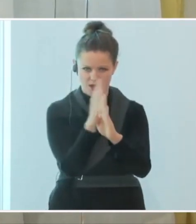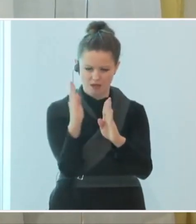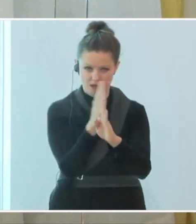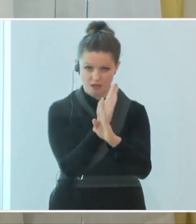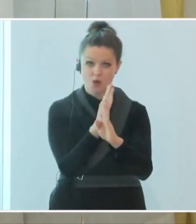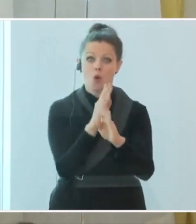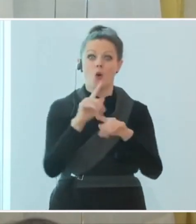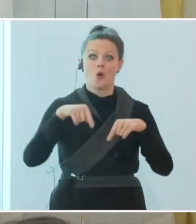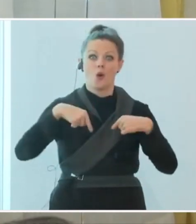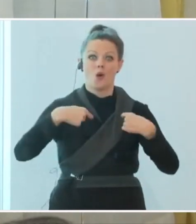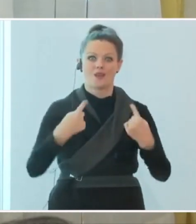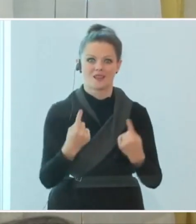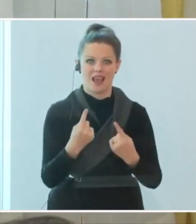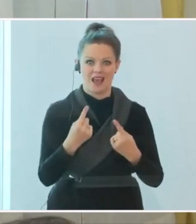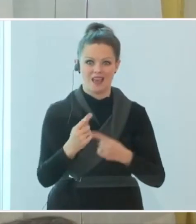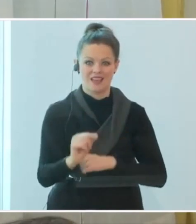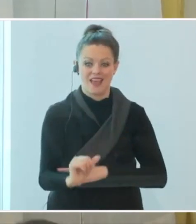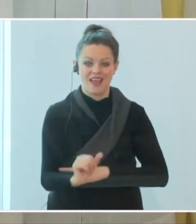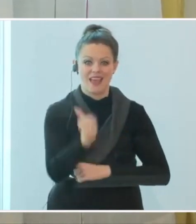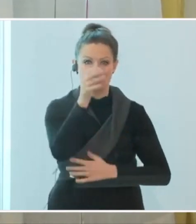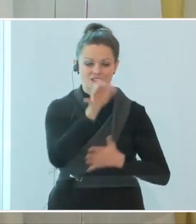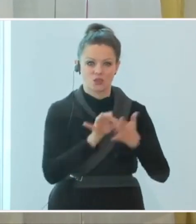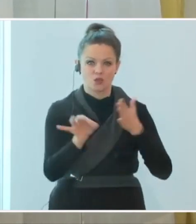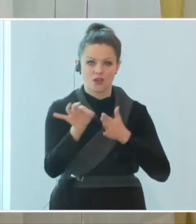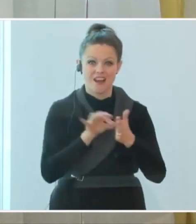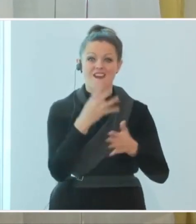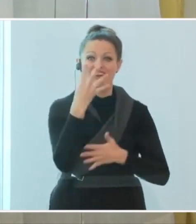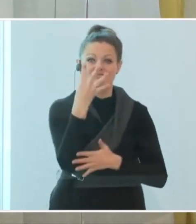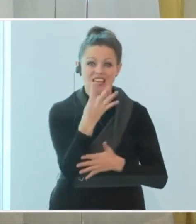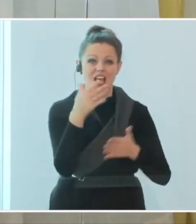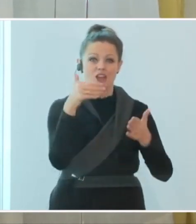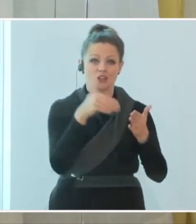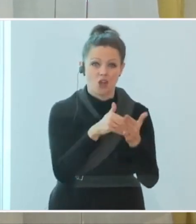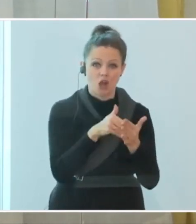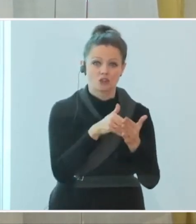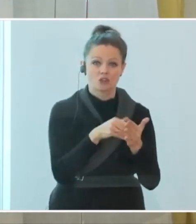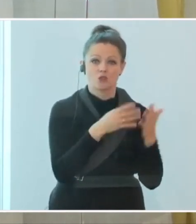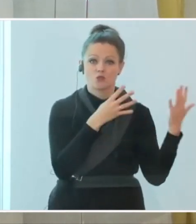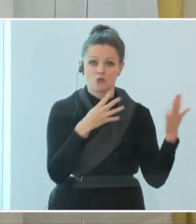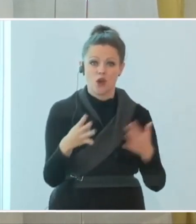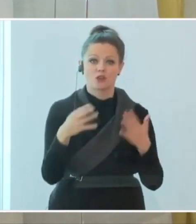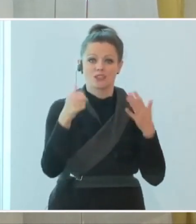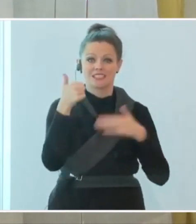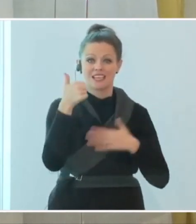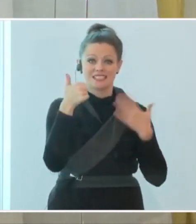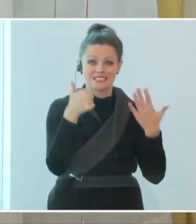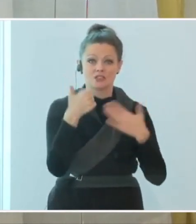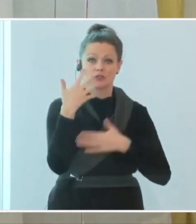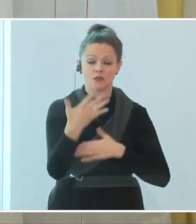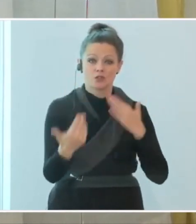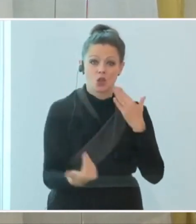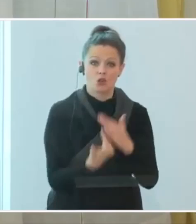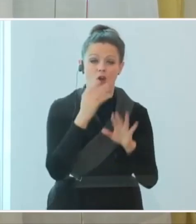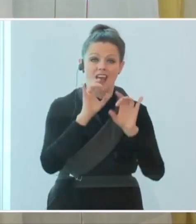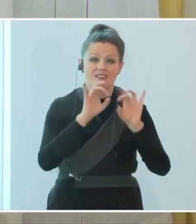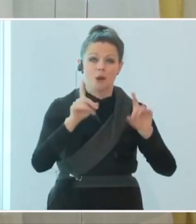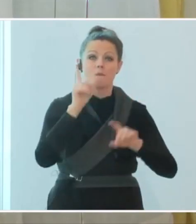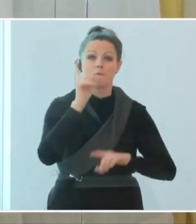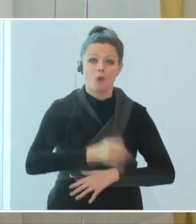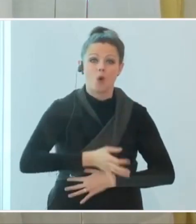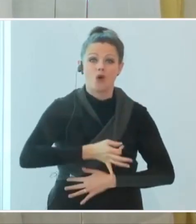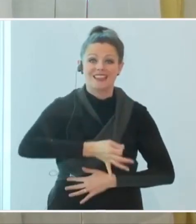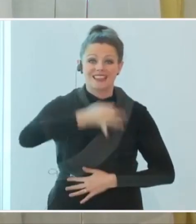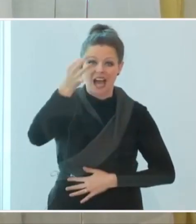wir waren dann bereits am 1. November bei 4.956 Neuinfektionen an einem